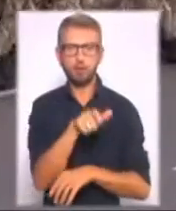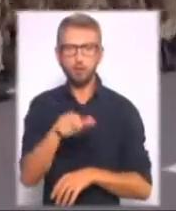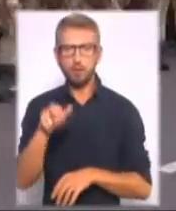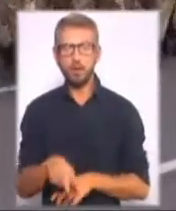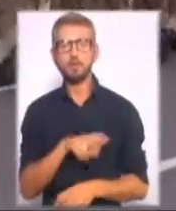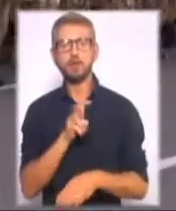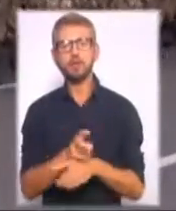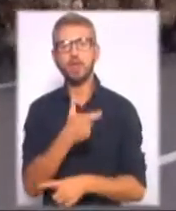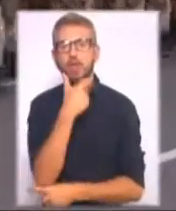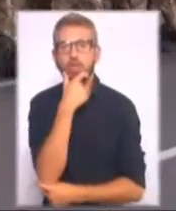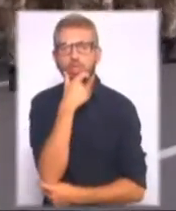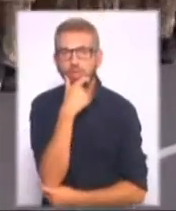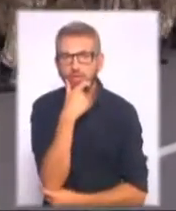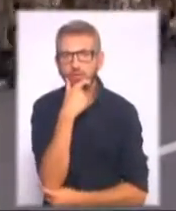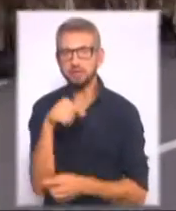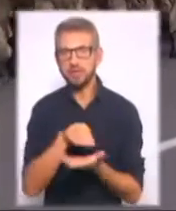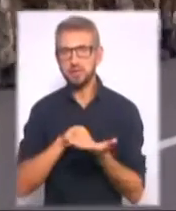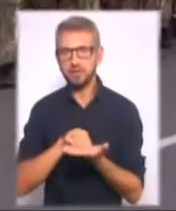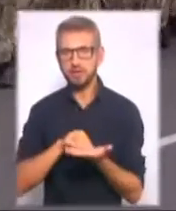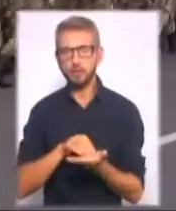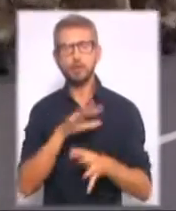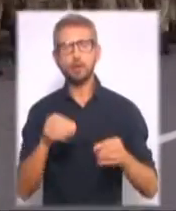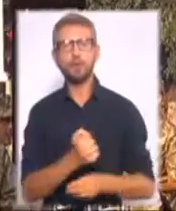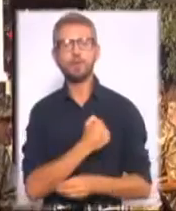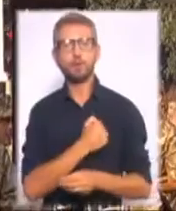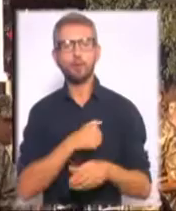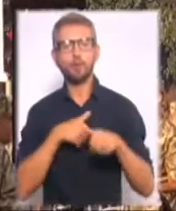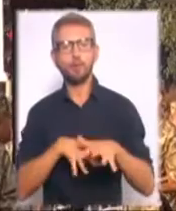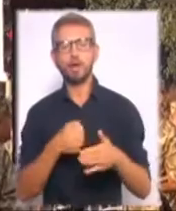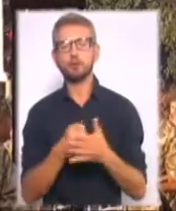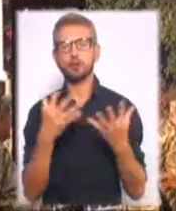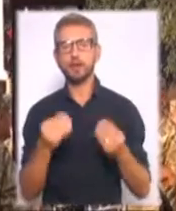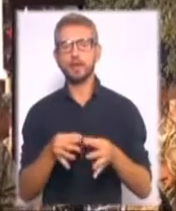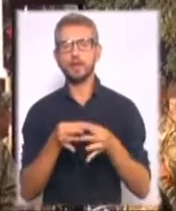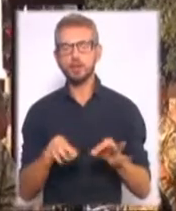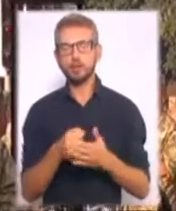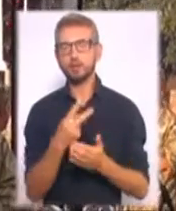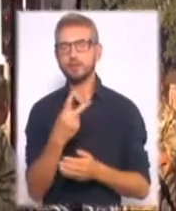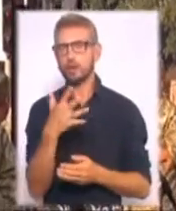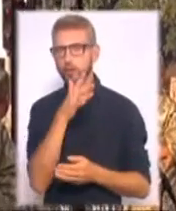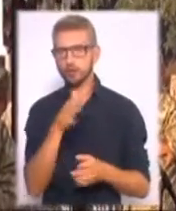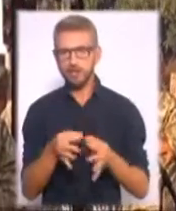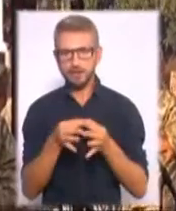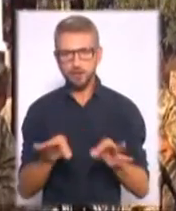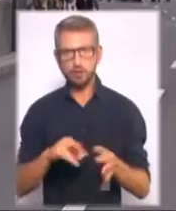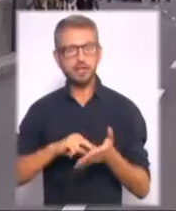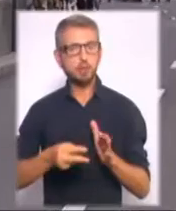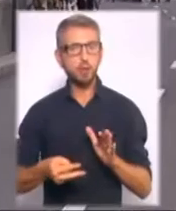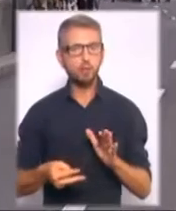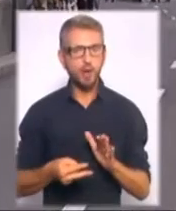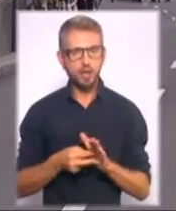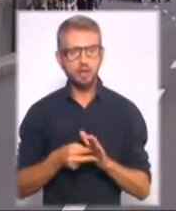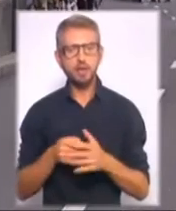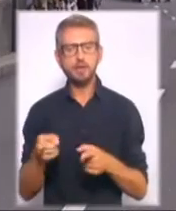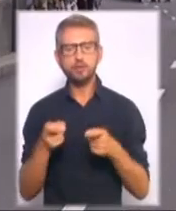на результію. Загалом у військовому параді до Дня Незалижності, до 25-ї річниці Незалежності, запланували залучити